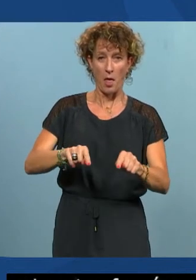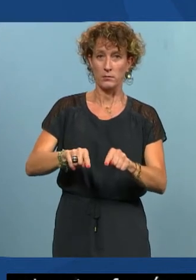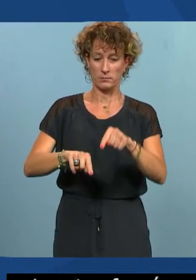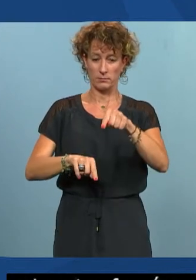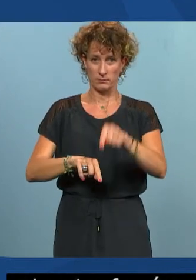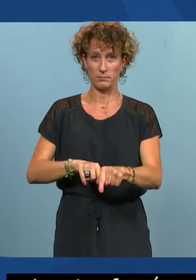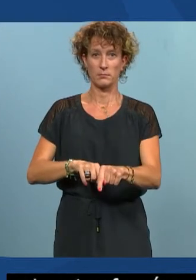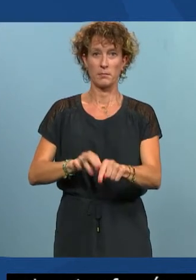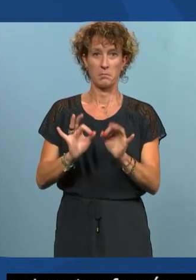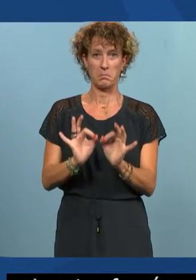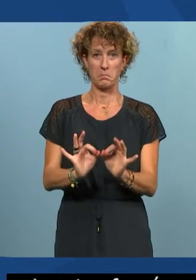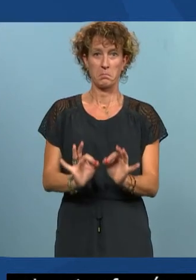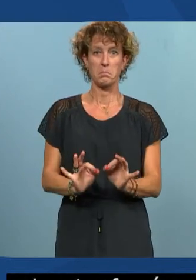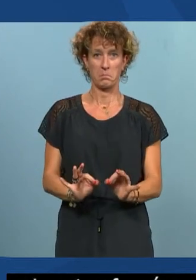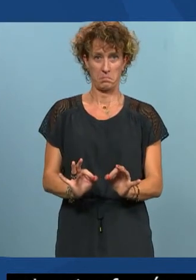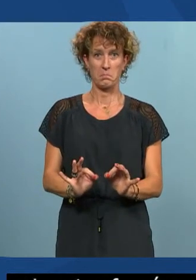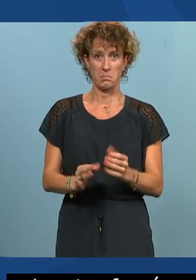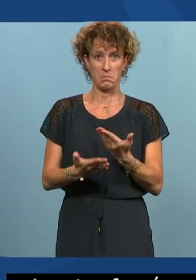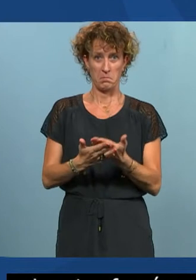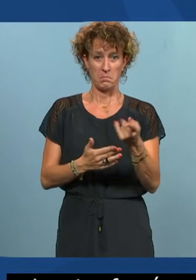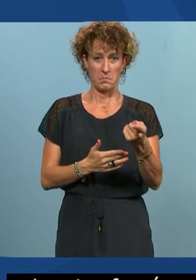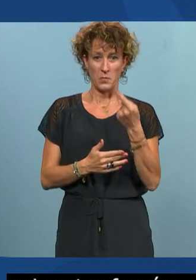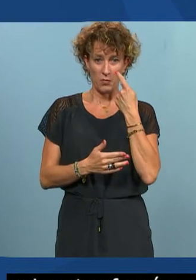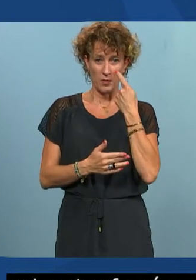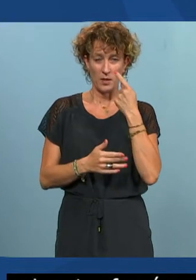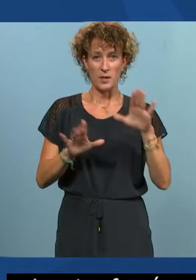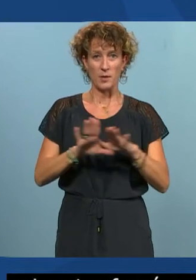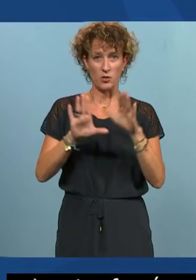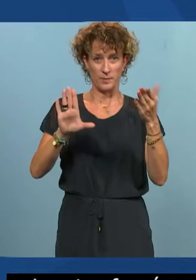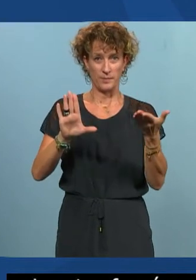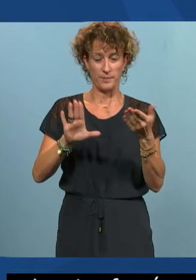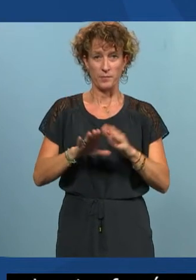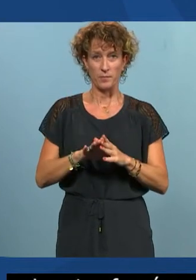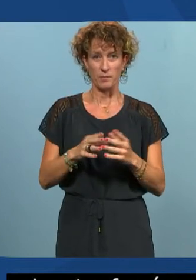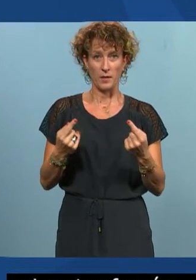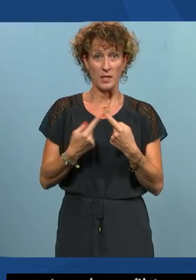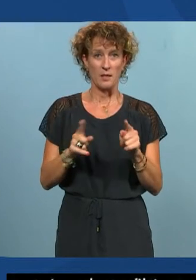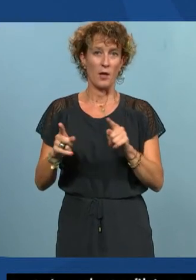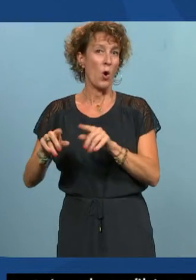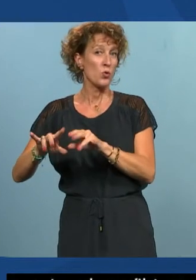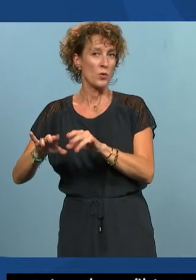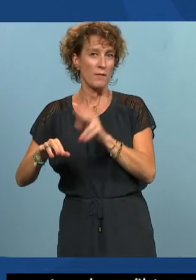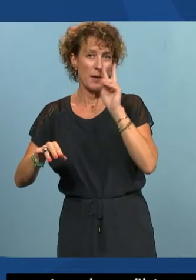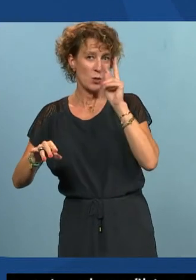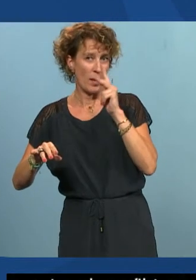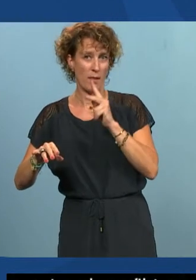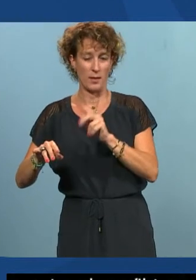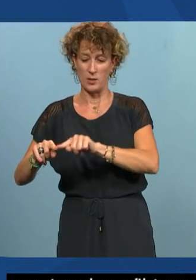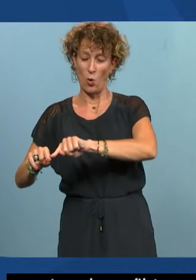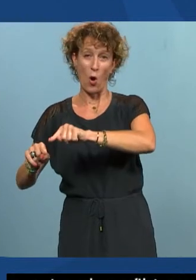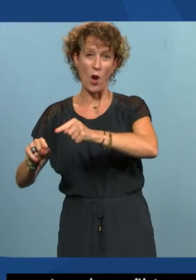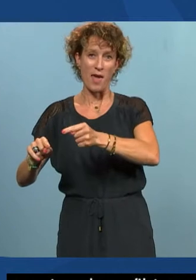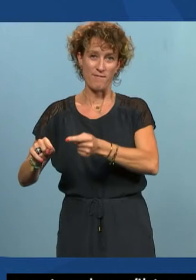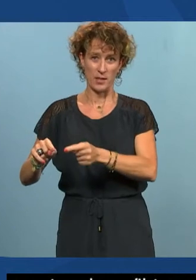involontairement, ce qui arrivera probablement sur le clavier que vous avez sous la main ou sous les yeux qui ont probablement des touches qui sont en relief, qui